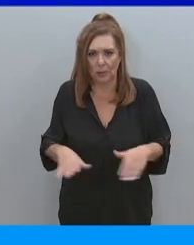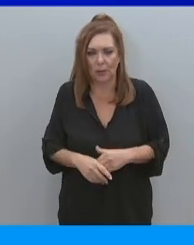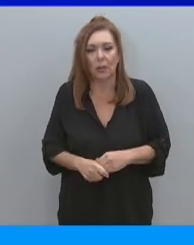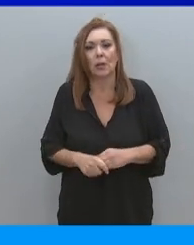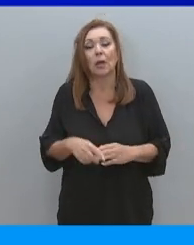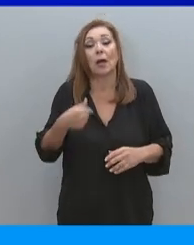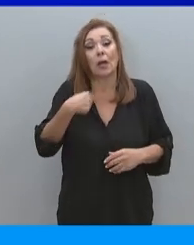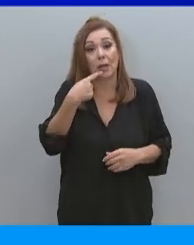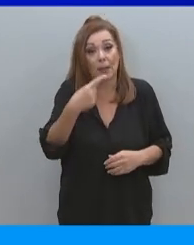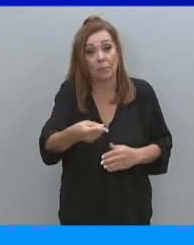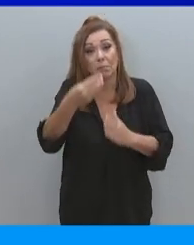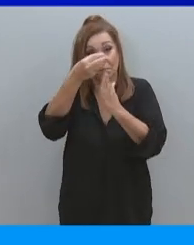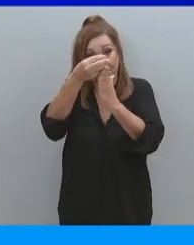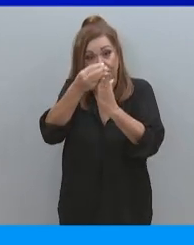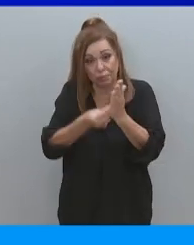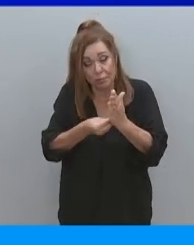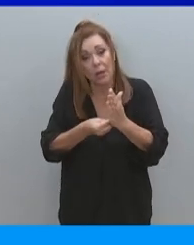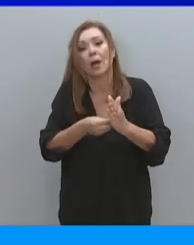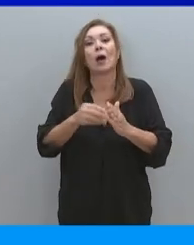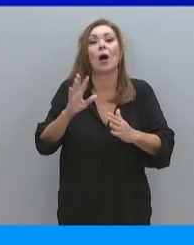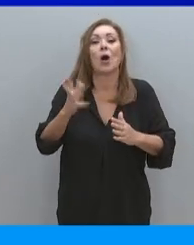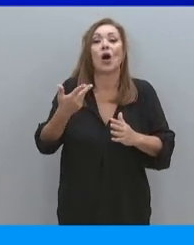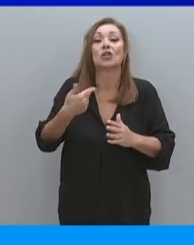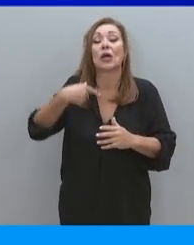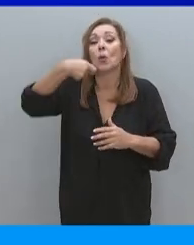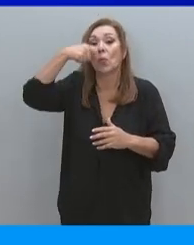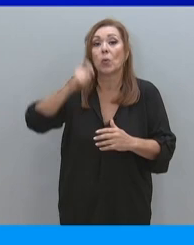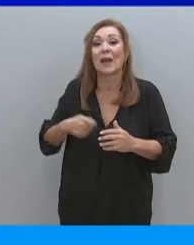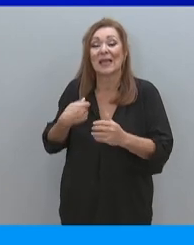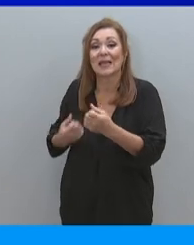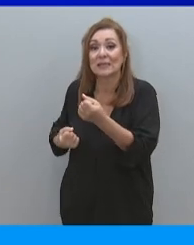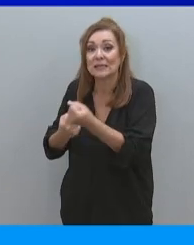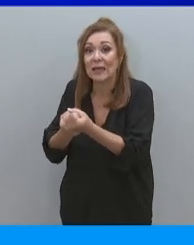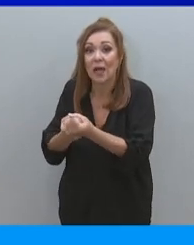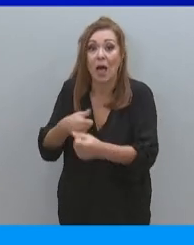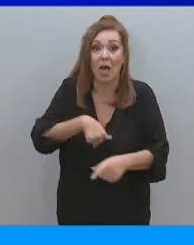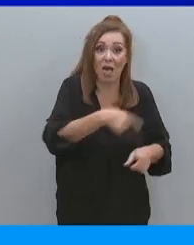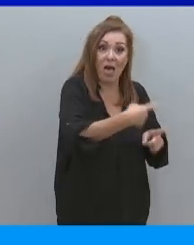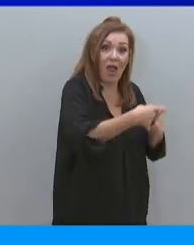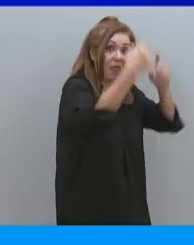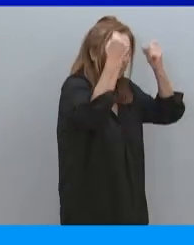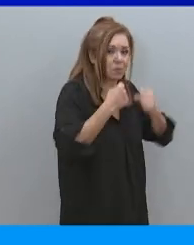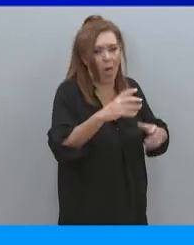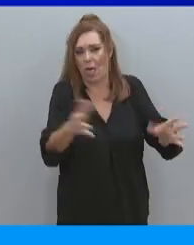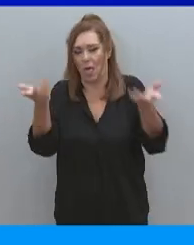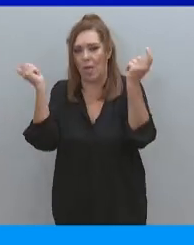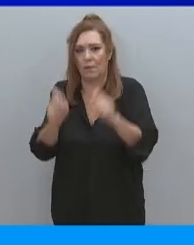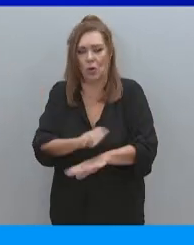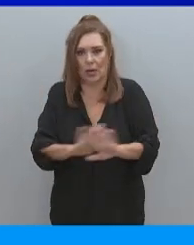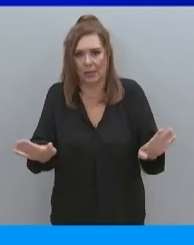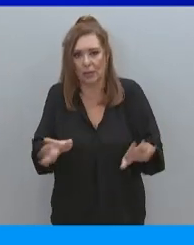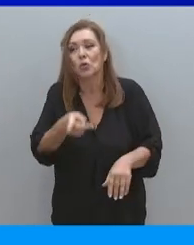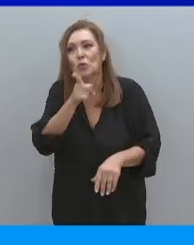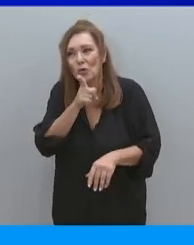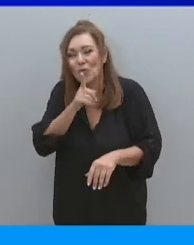Και έχουμε πει πολλές φορές ότι η στήριξη την οποία παρέχουμε στην Ουκρανία δεν πρόκειται να είναι εις βάρος σαν ένας χώρος. Αυτό παντά και στο πρώτο